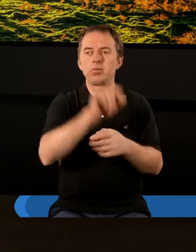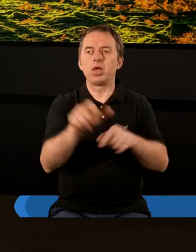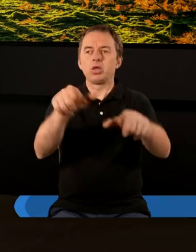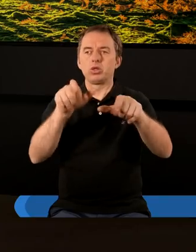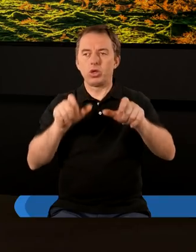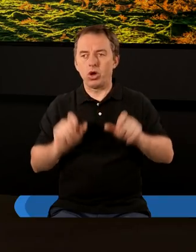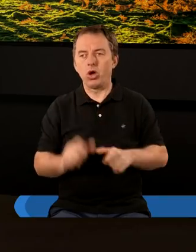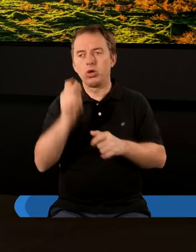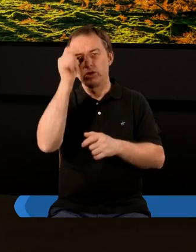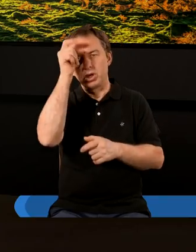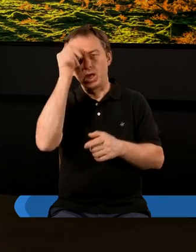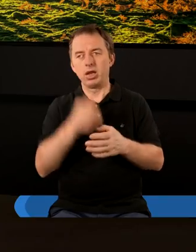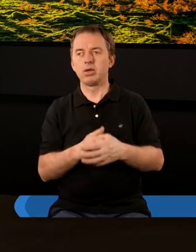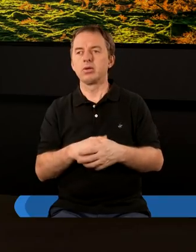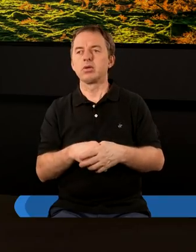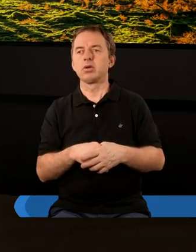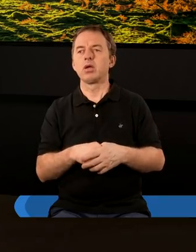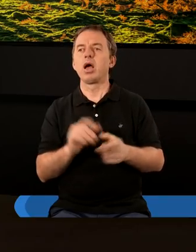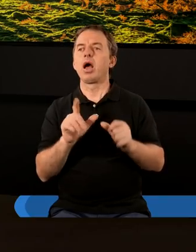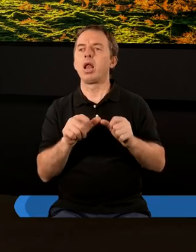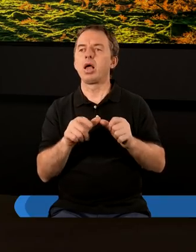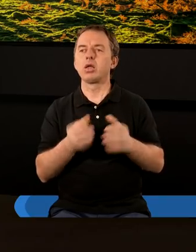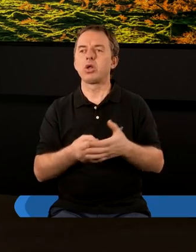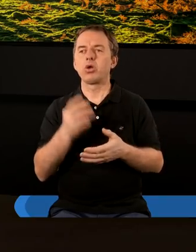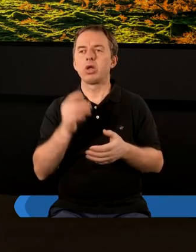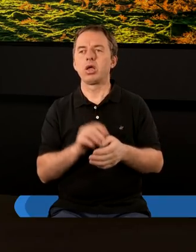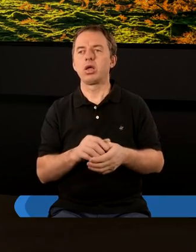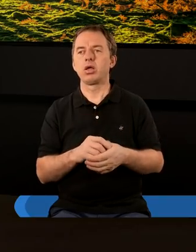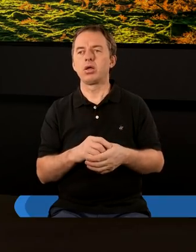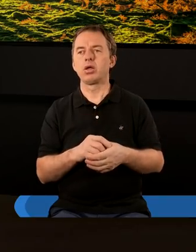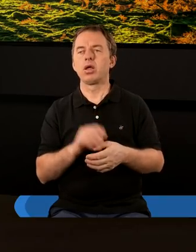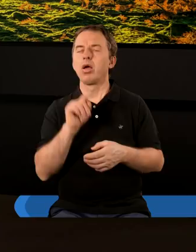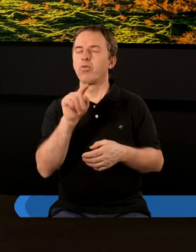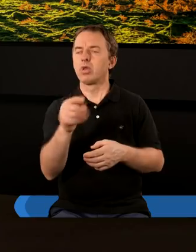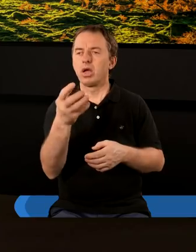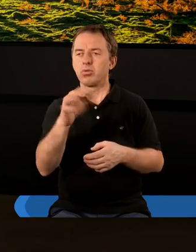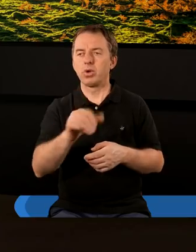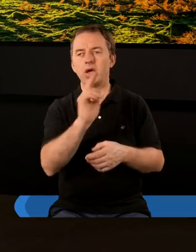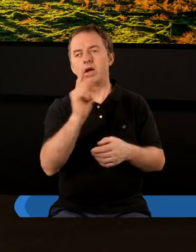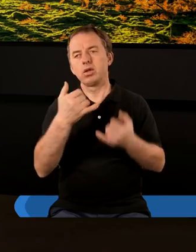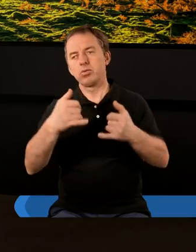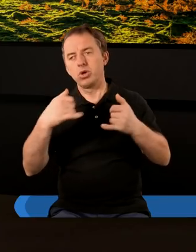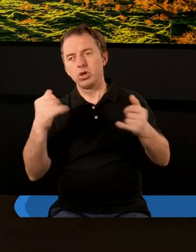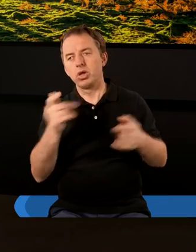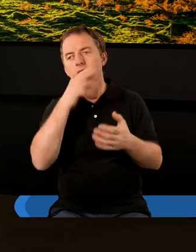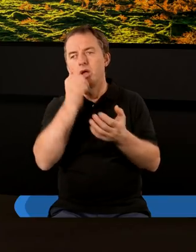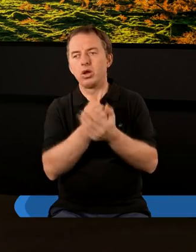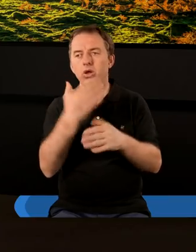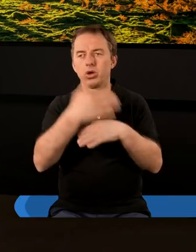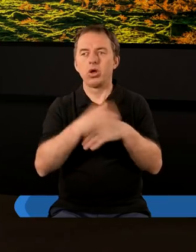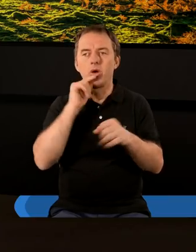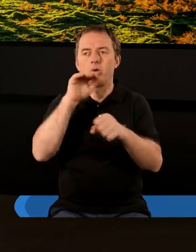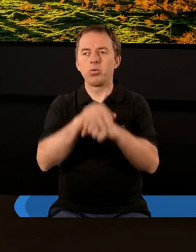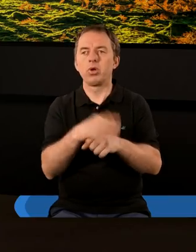jest tron. Szatana. Ale drodzy, w tym zborze, jak w każdym innym, list